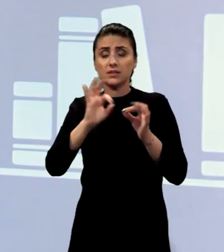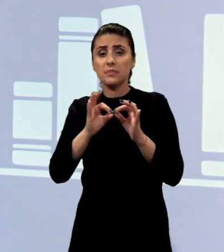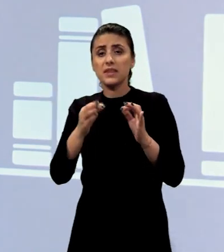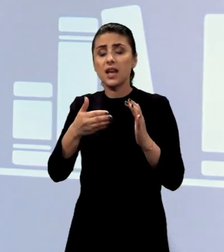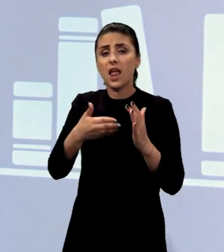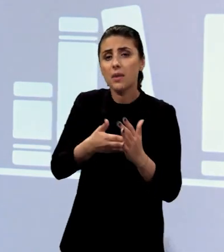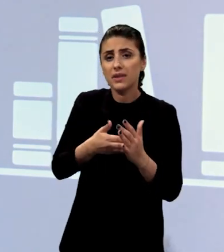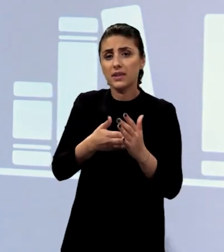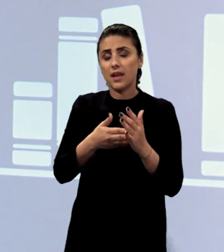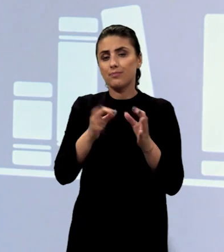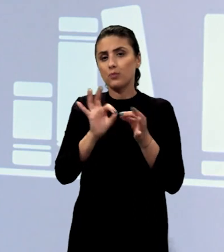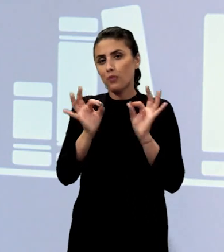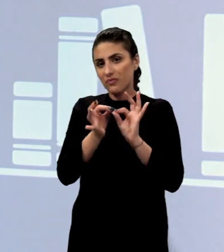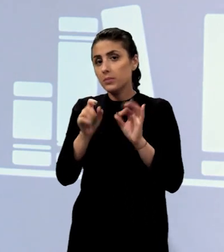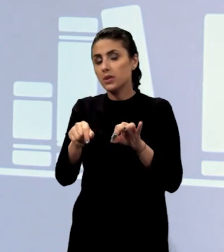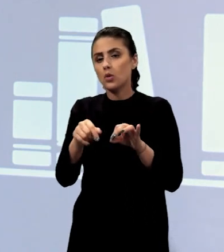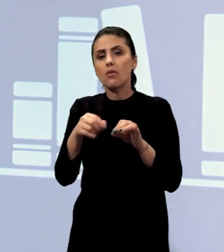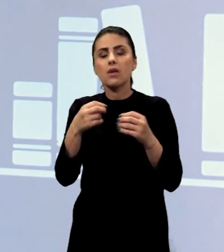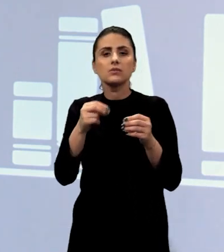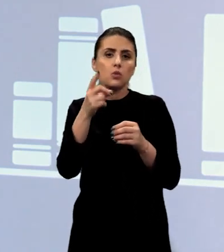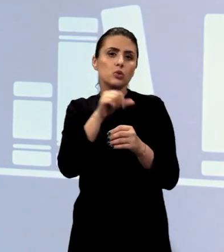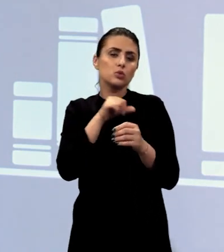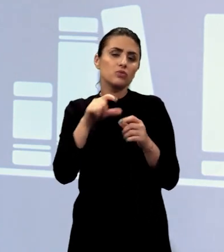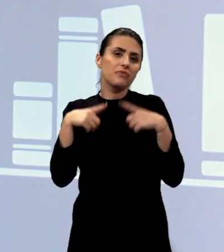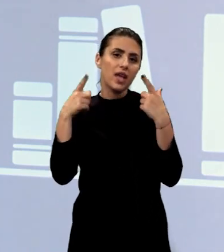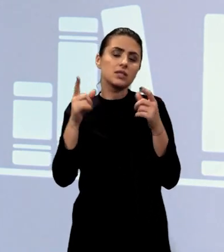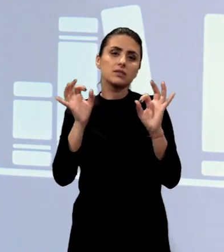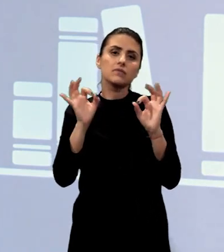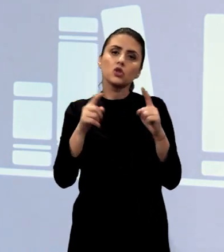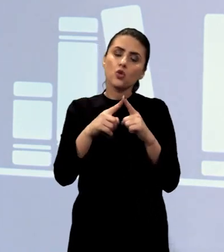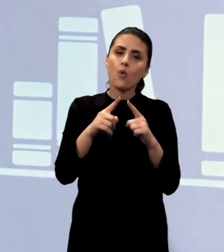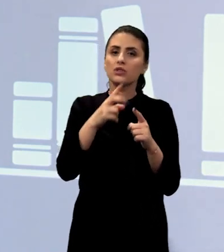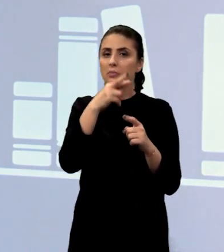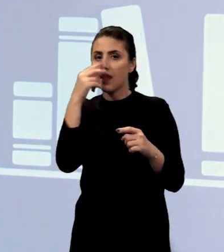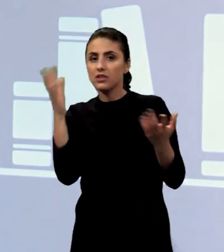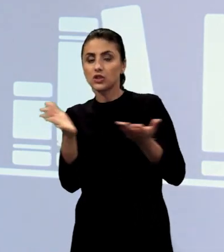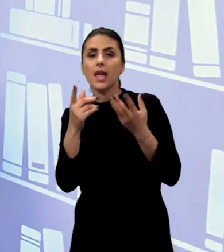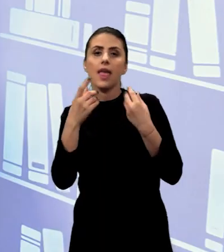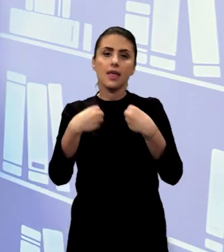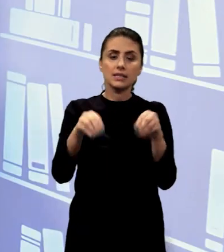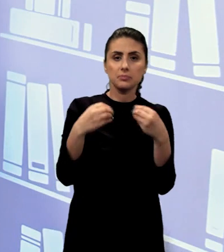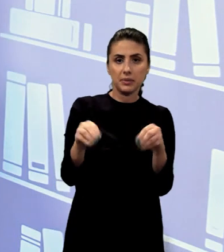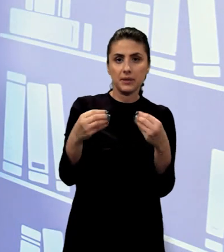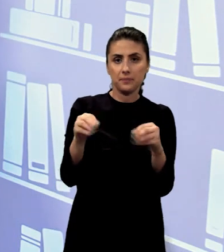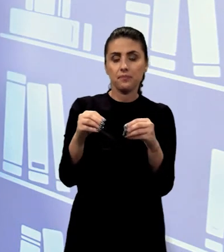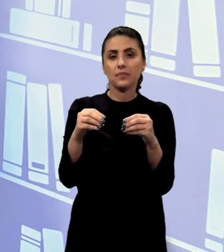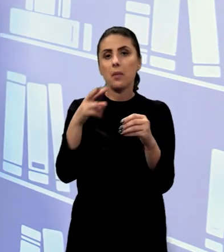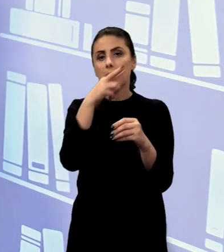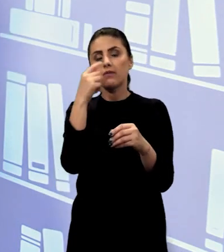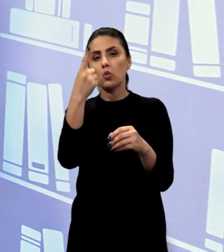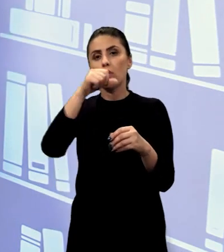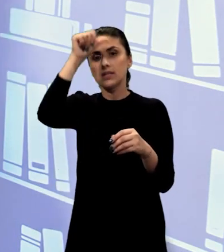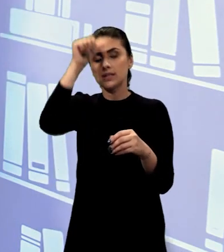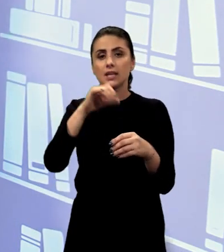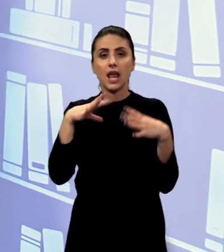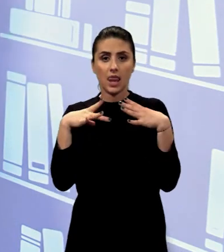semnificația. De aici, într-o bună măsură și scopul și beneficiile. Să mă explic. Beneficiile unei zile